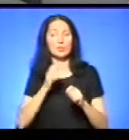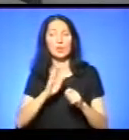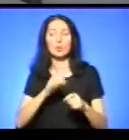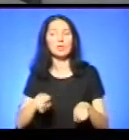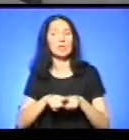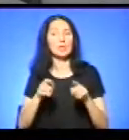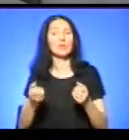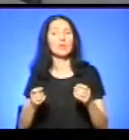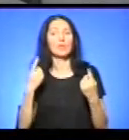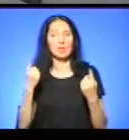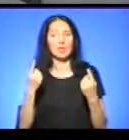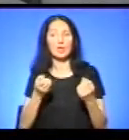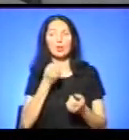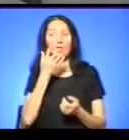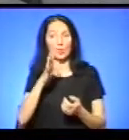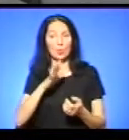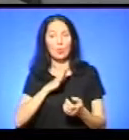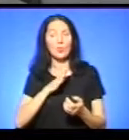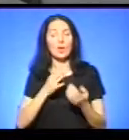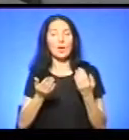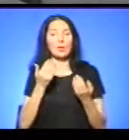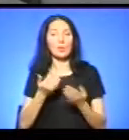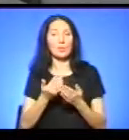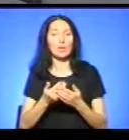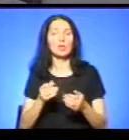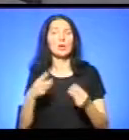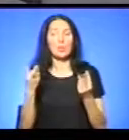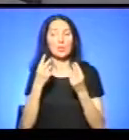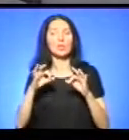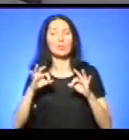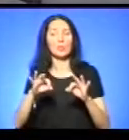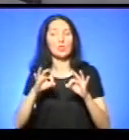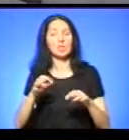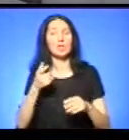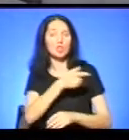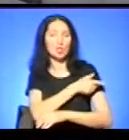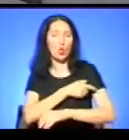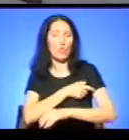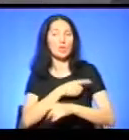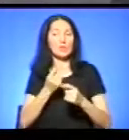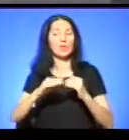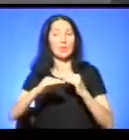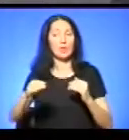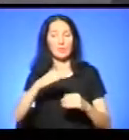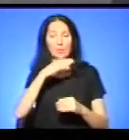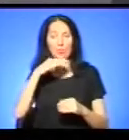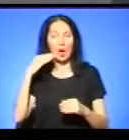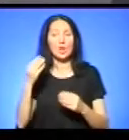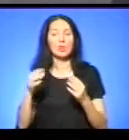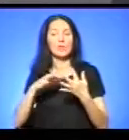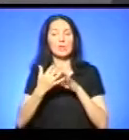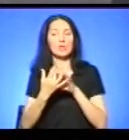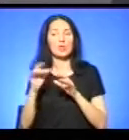пожежна техніка чергувала на великих полях, і багато сільськогосподарських підприємств, великих підприємств, вони мають свої автомобілі